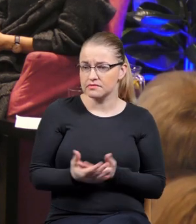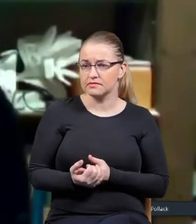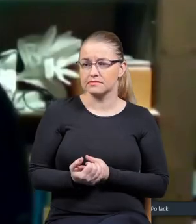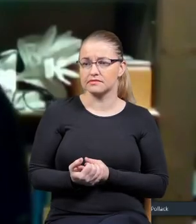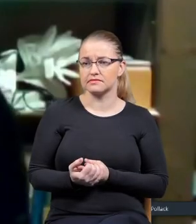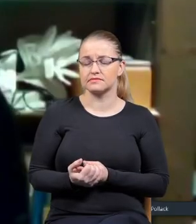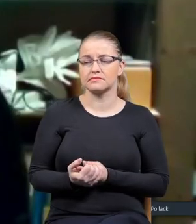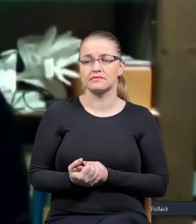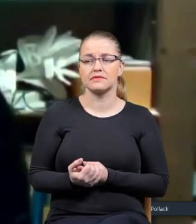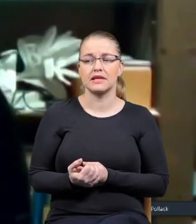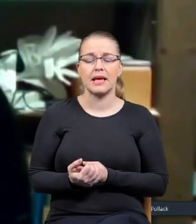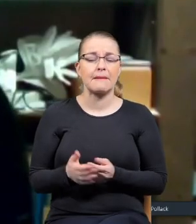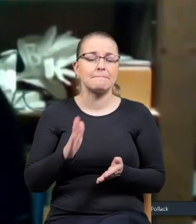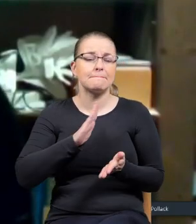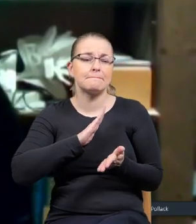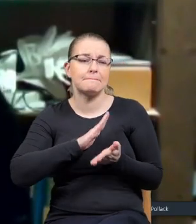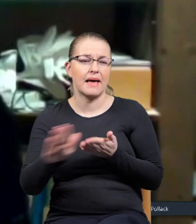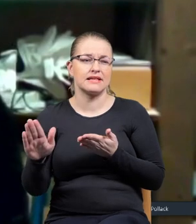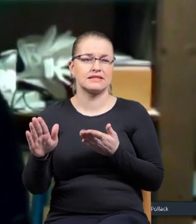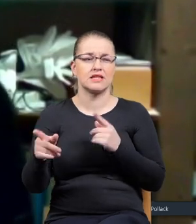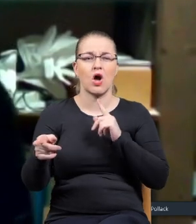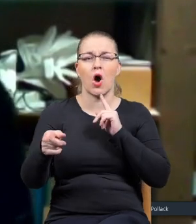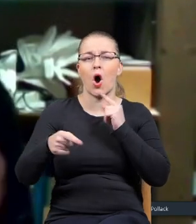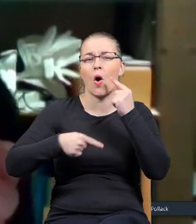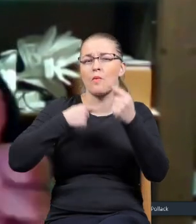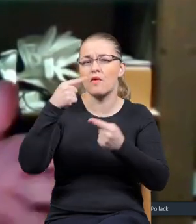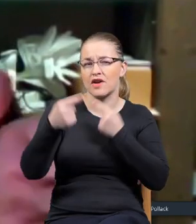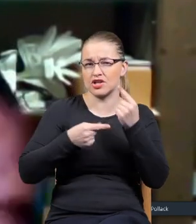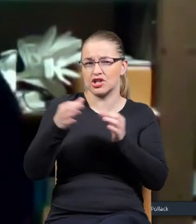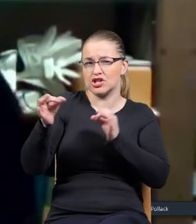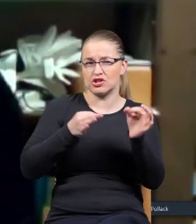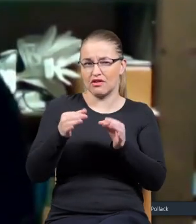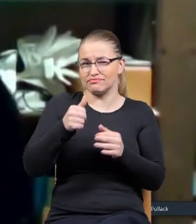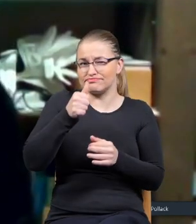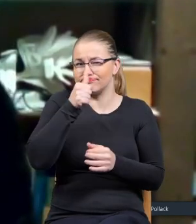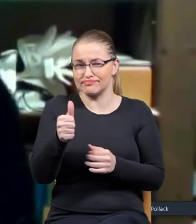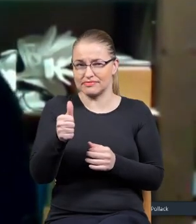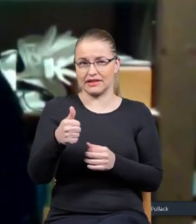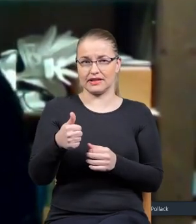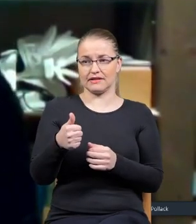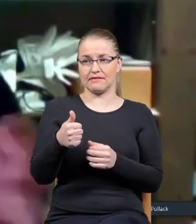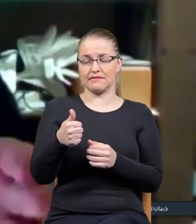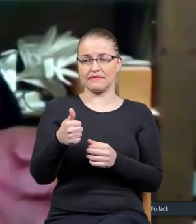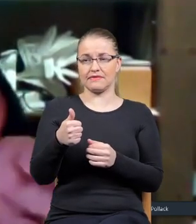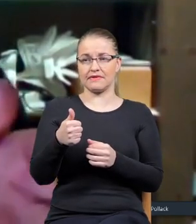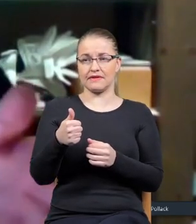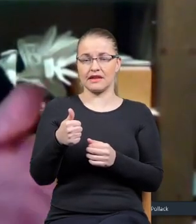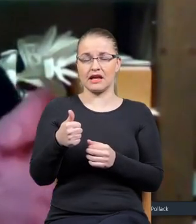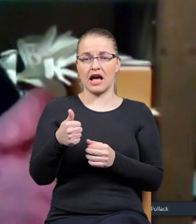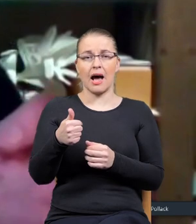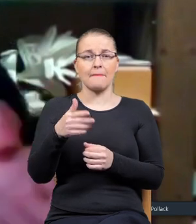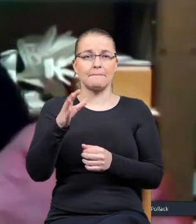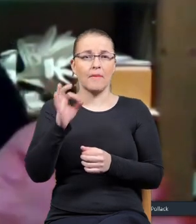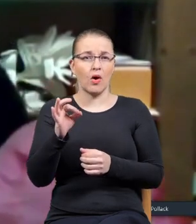Nie, no bez fabularyzacji na pewno, bo ja po prostu tego nie robię, ale oczywiście